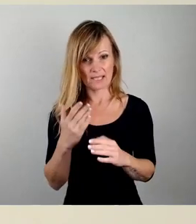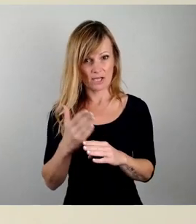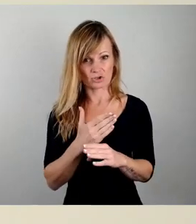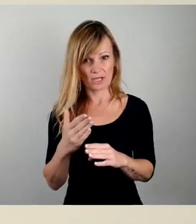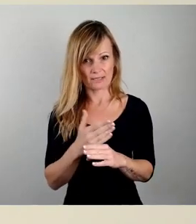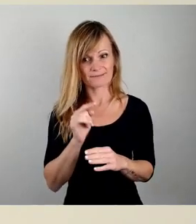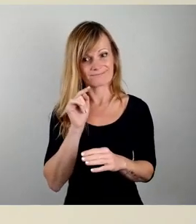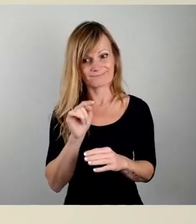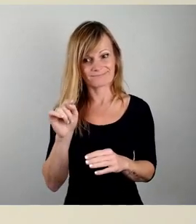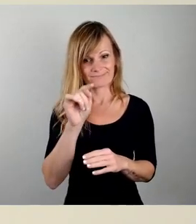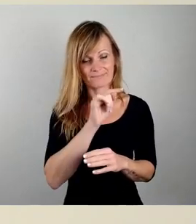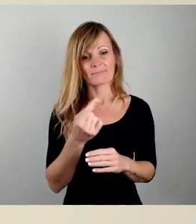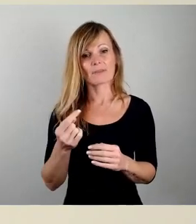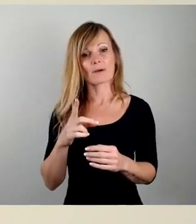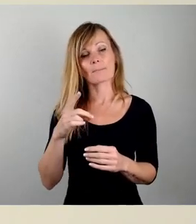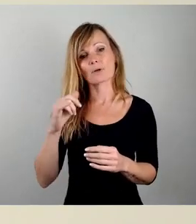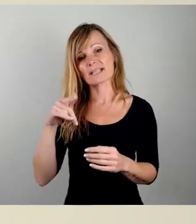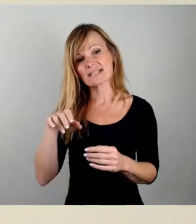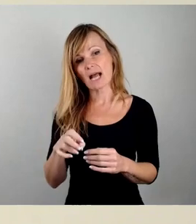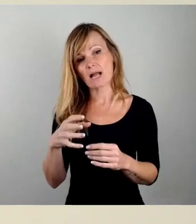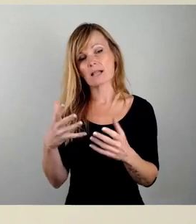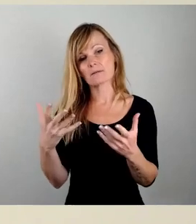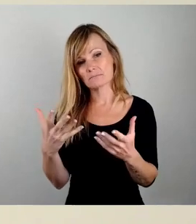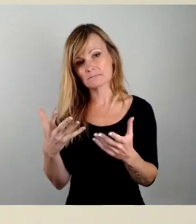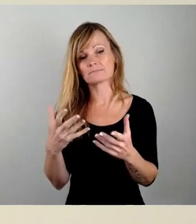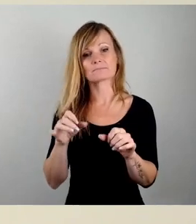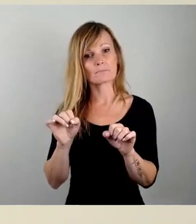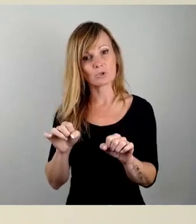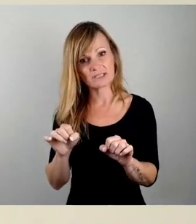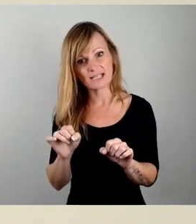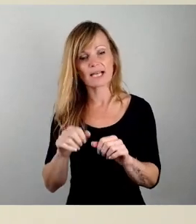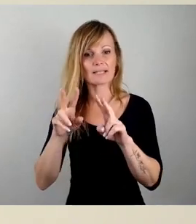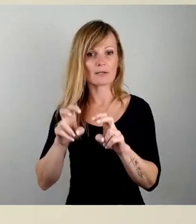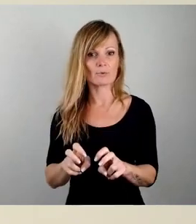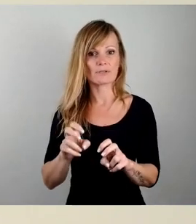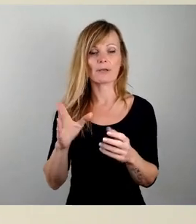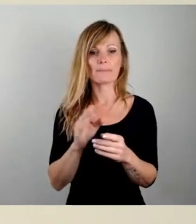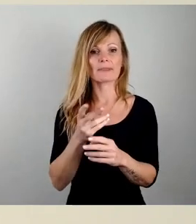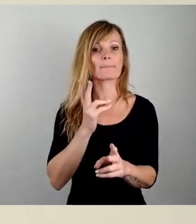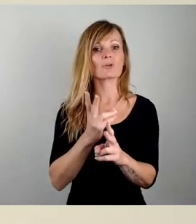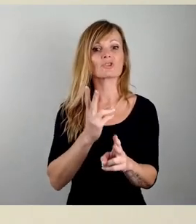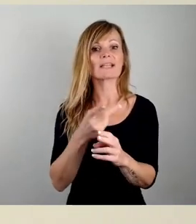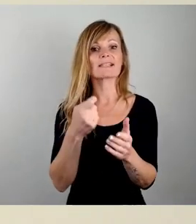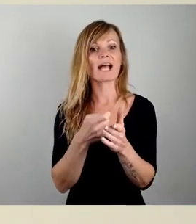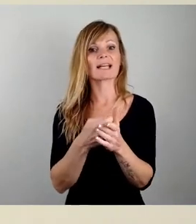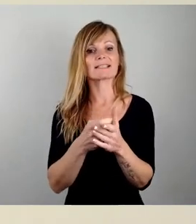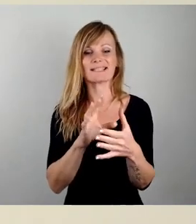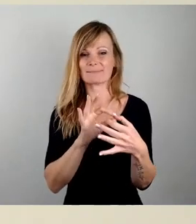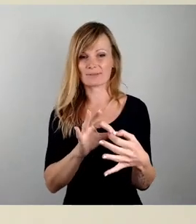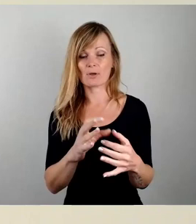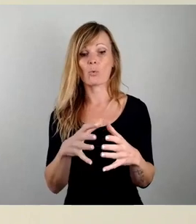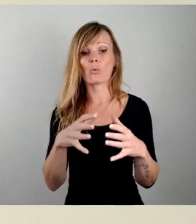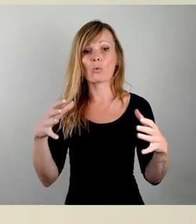Potenzialanalyse mit einer mittelfristigen Bestandsgarantie verbunden. Das heißt, die großen Garagenhöfe